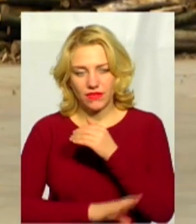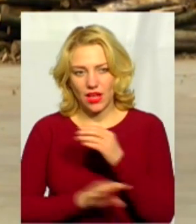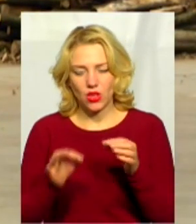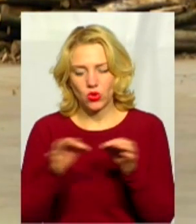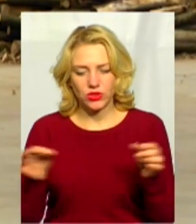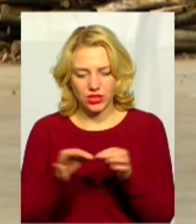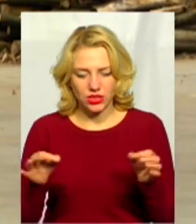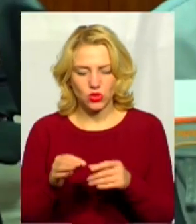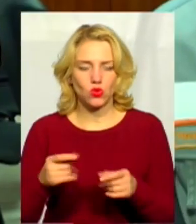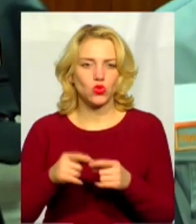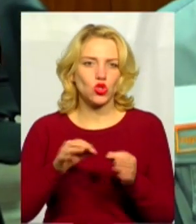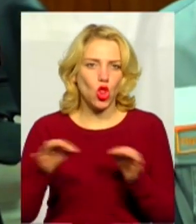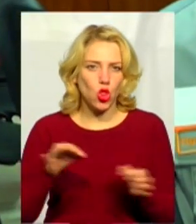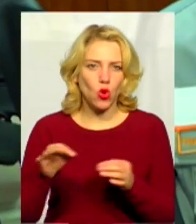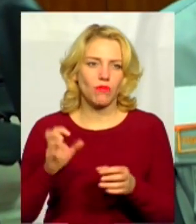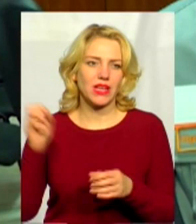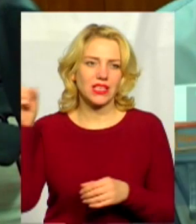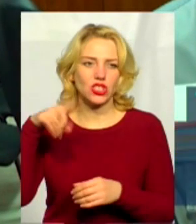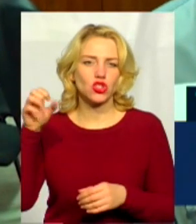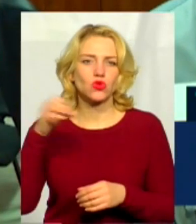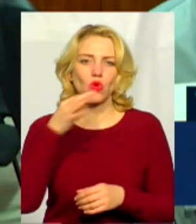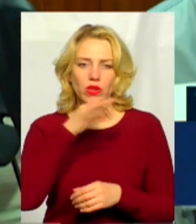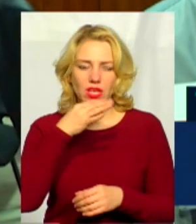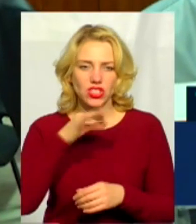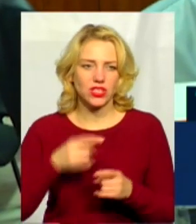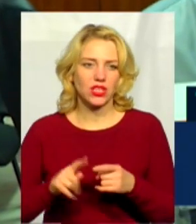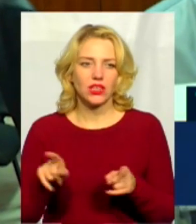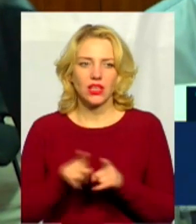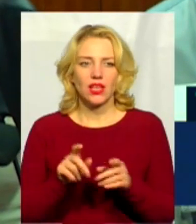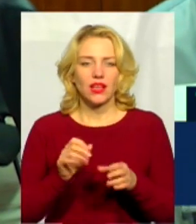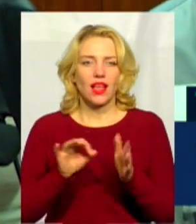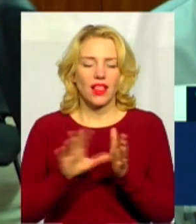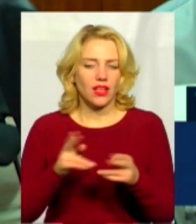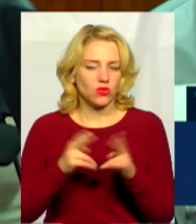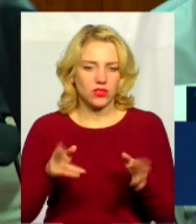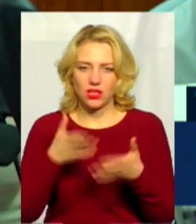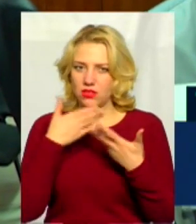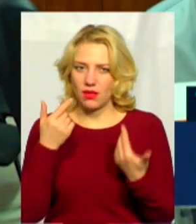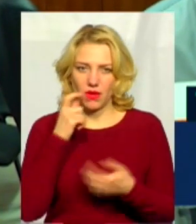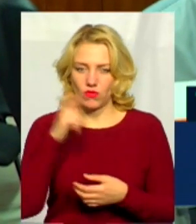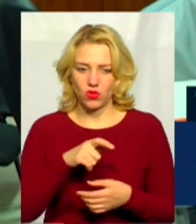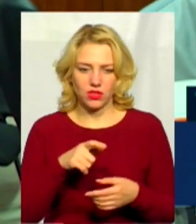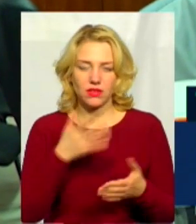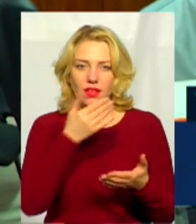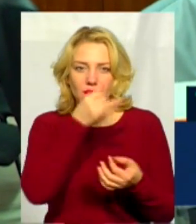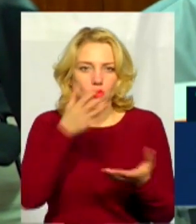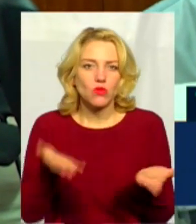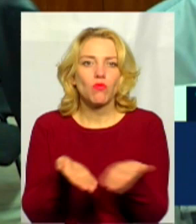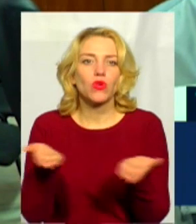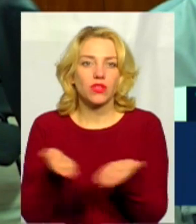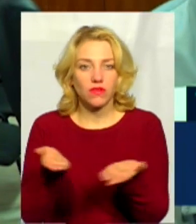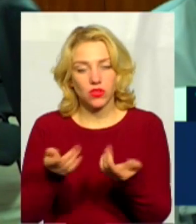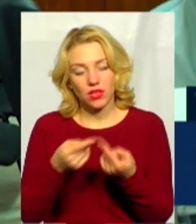соняшника та кукурудзи. Таких електростанцій в Україні немає, її немає як порівнювати. Остальні всі електростанції або